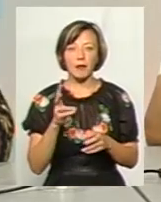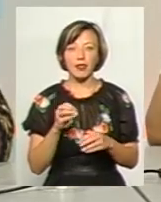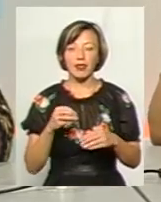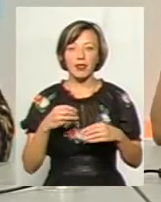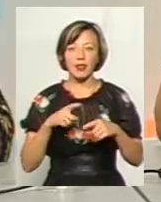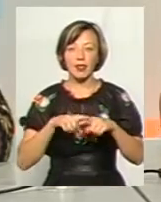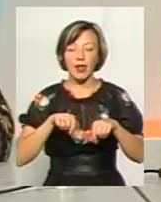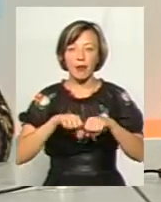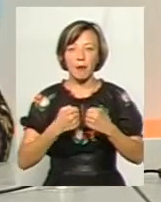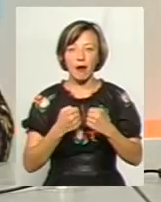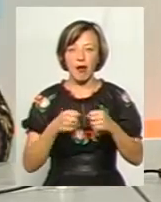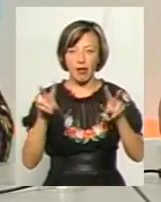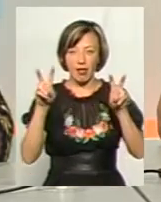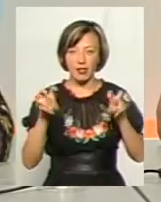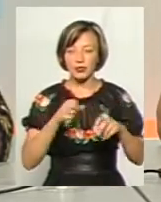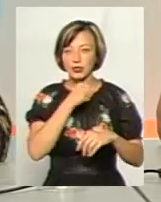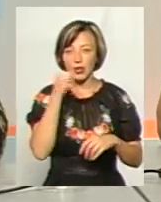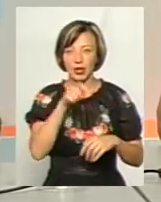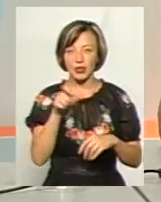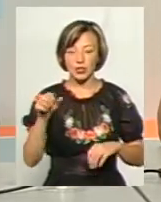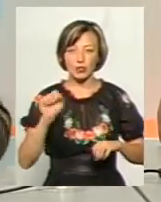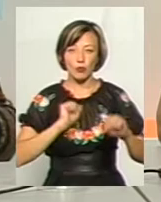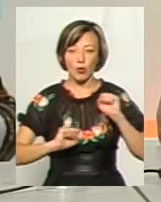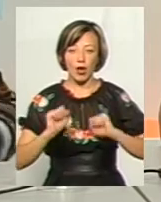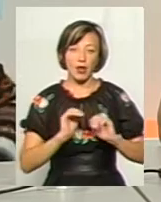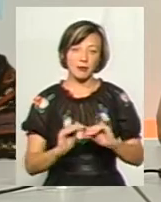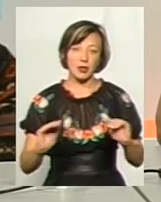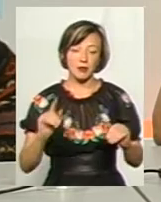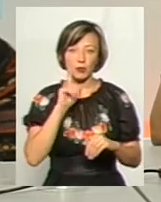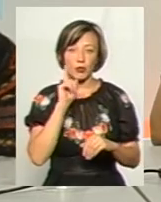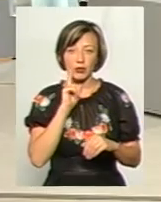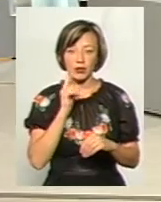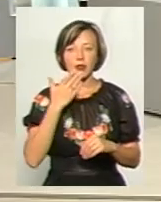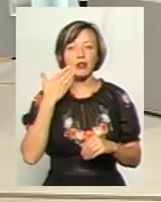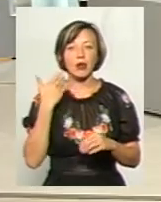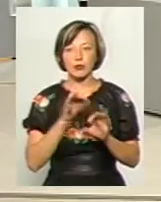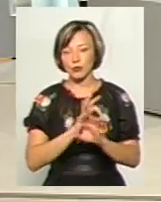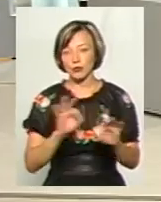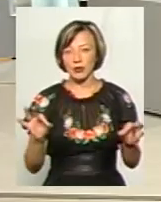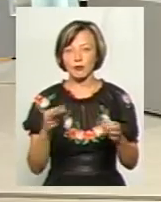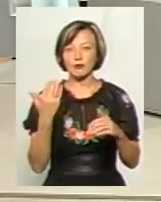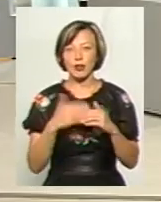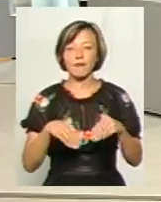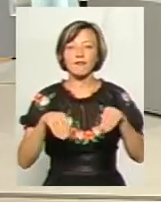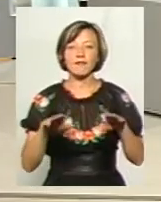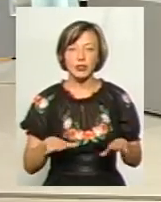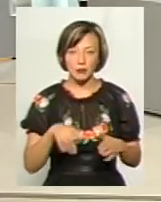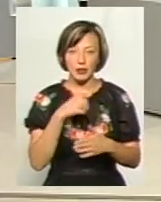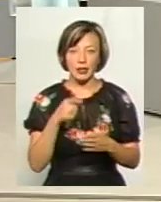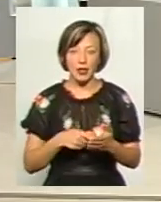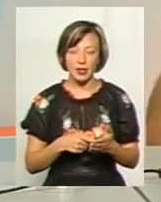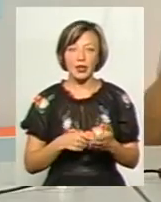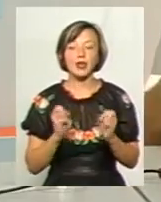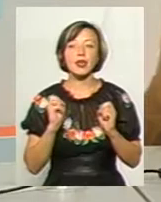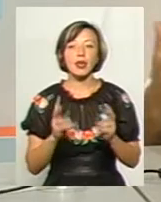старших, ми б від них не мали б спротиву такого тяжкого, а з малими, з молодими було б супер нами, ми б вже вирішили основне питання. Тому що